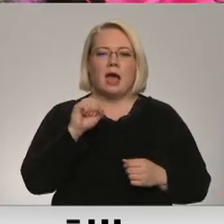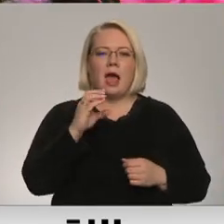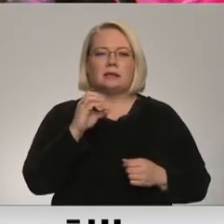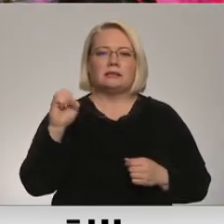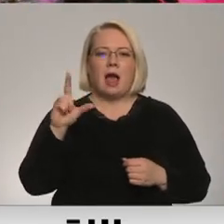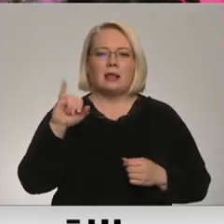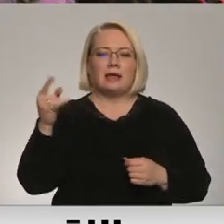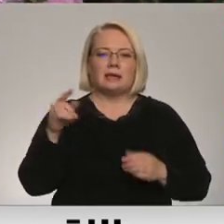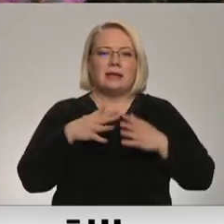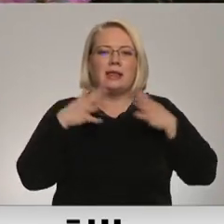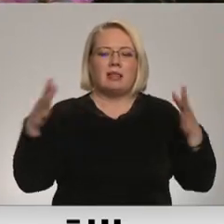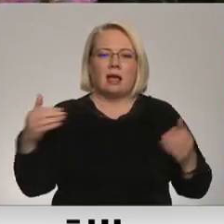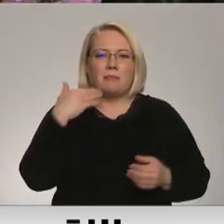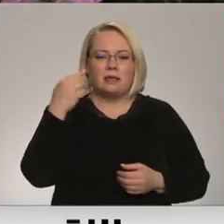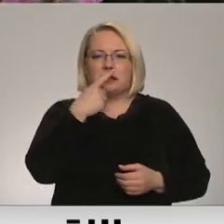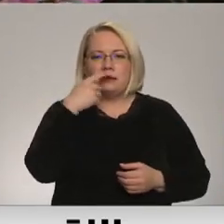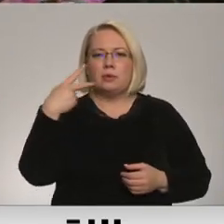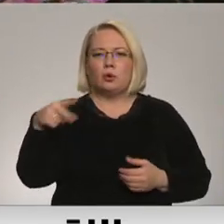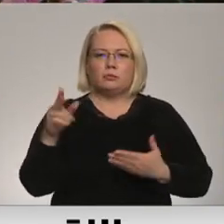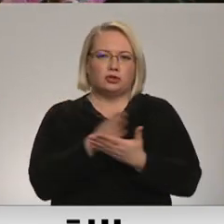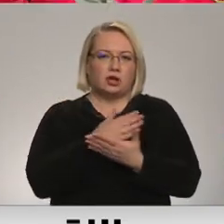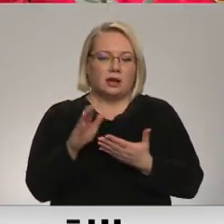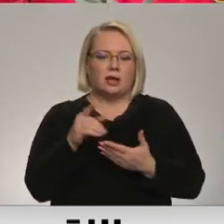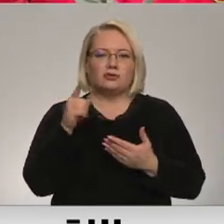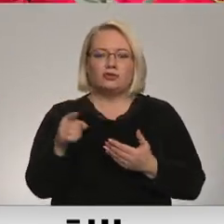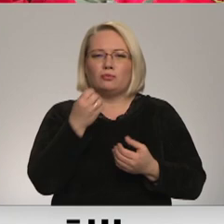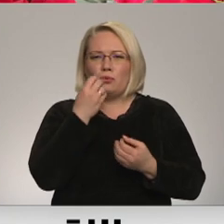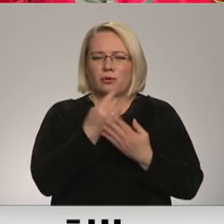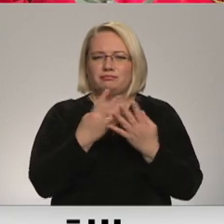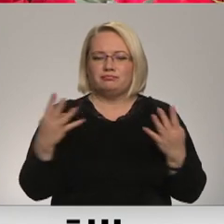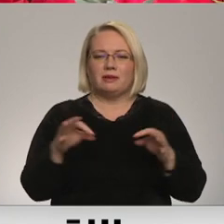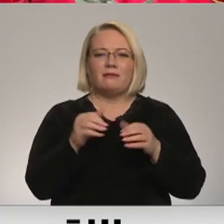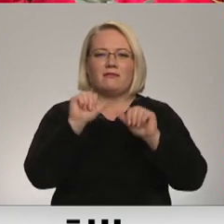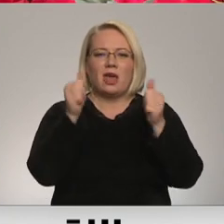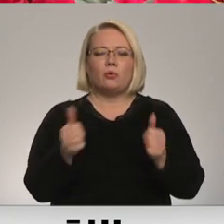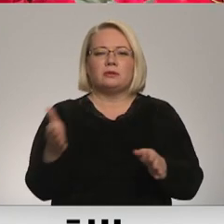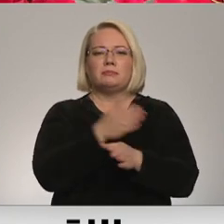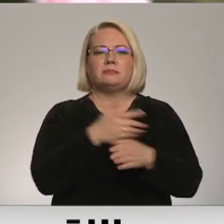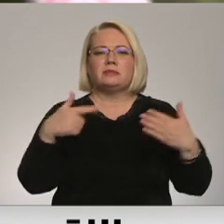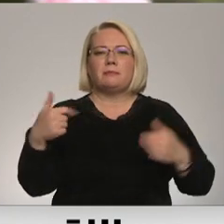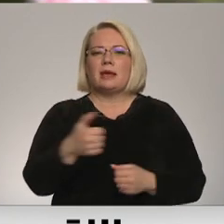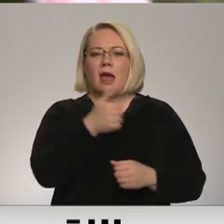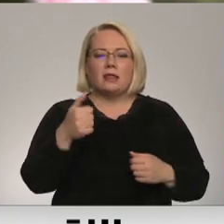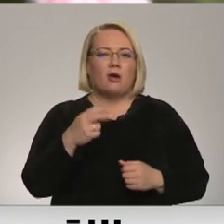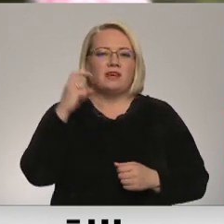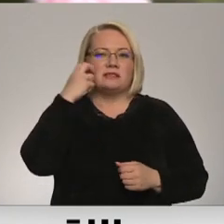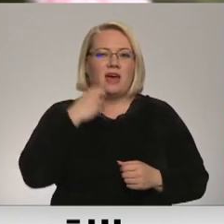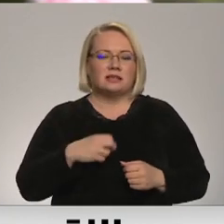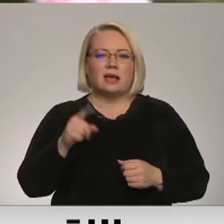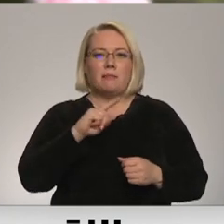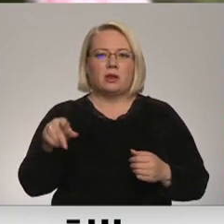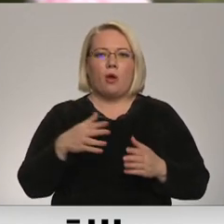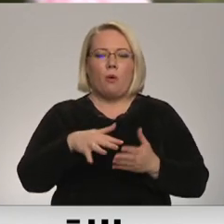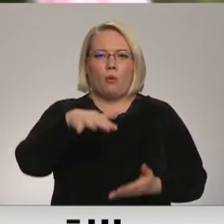Baltijā. Te ir 120 šķiernes. Kolecija sākta veidot jau pirms 70 gadiem un vecākās atcālījas sasniegušas liela